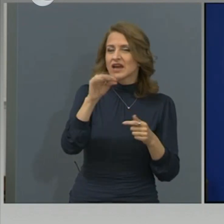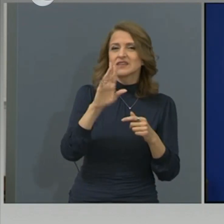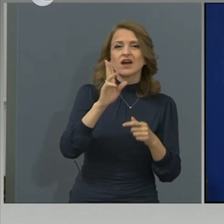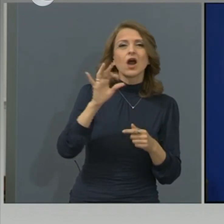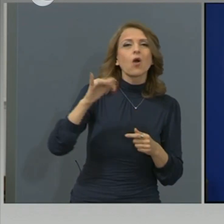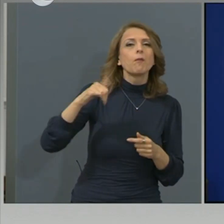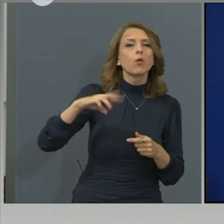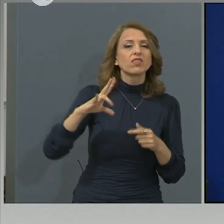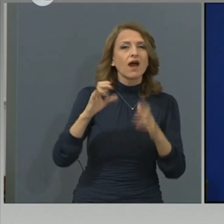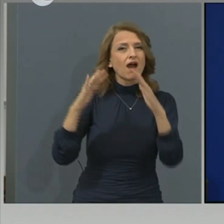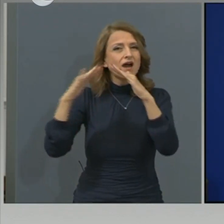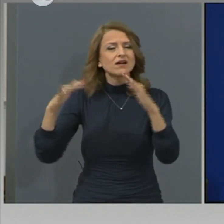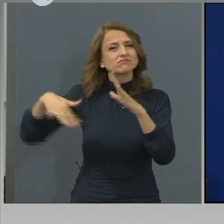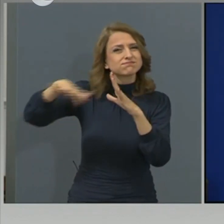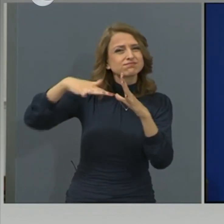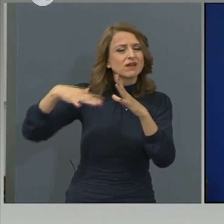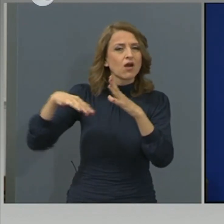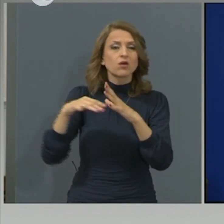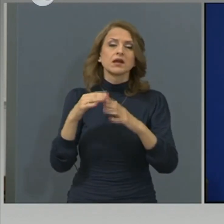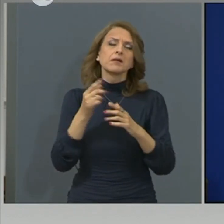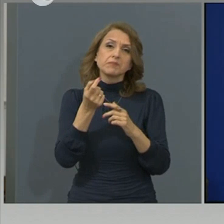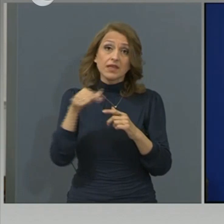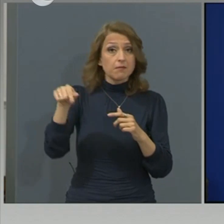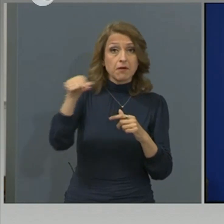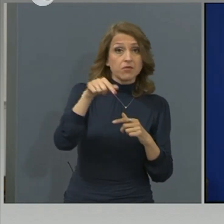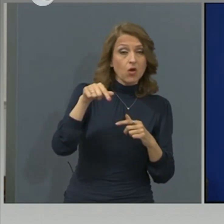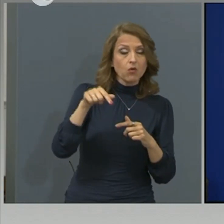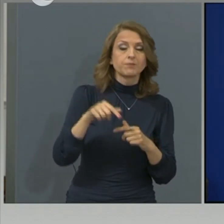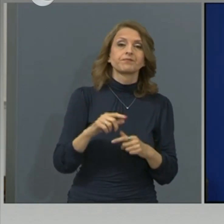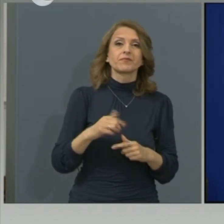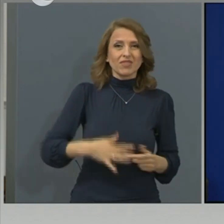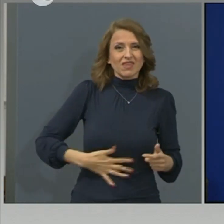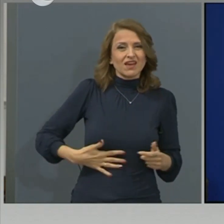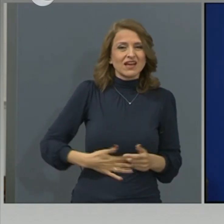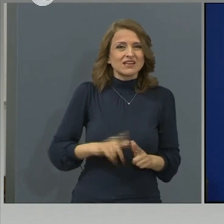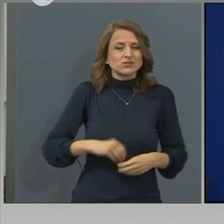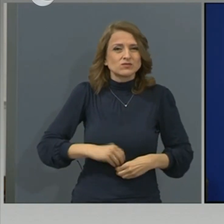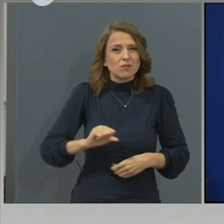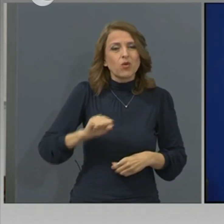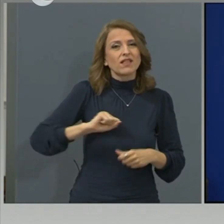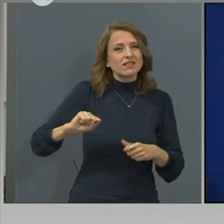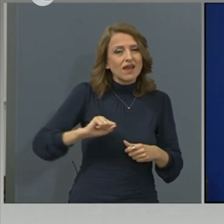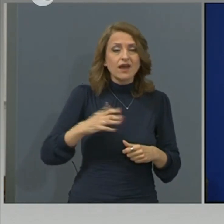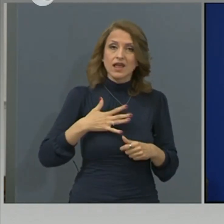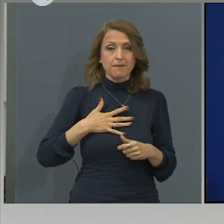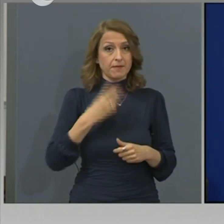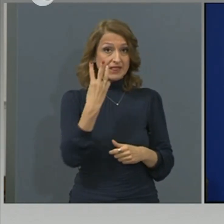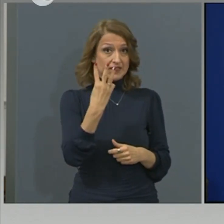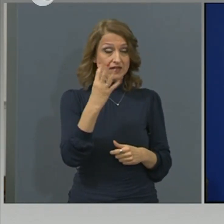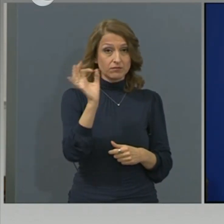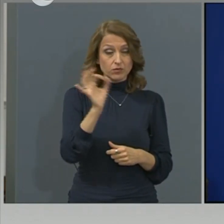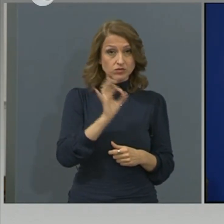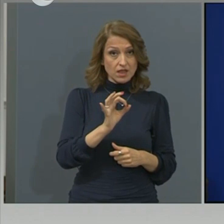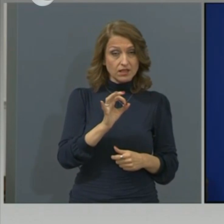имаха този симптом, а нашите хоспитализирани болни 3%. Диария и коренят дискомфорт също има при 3%, един болен